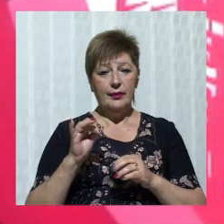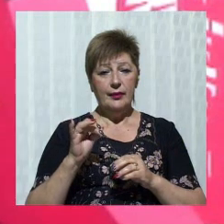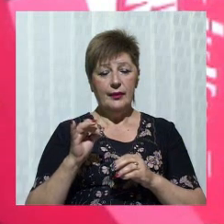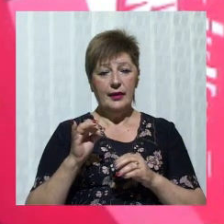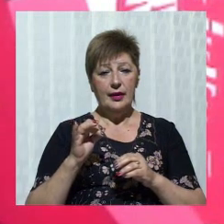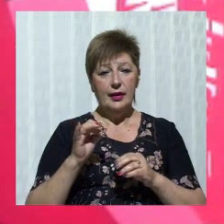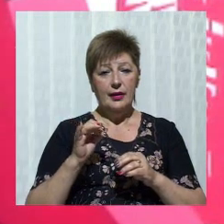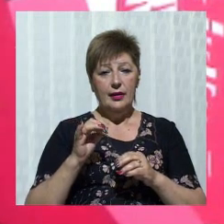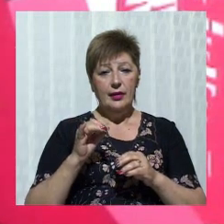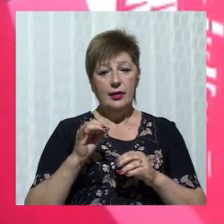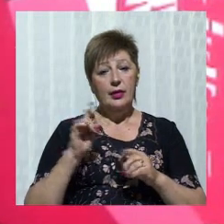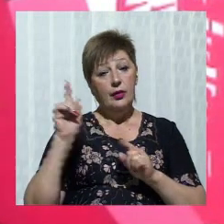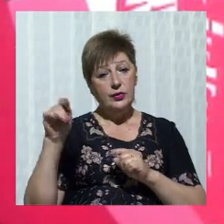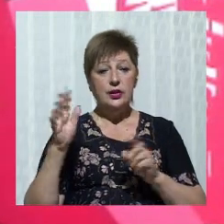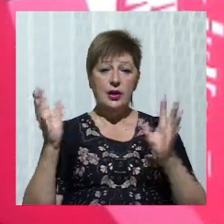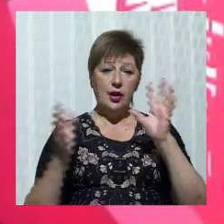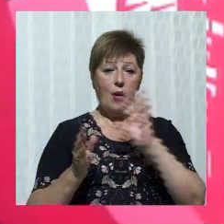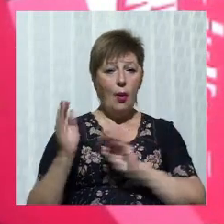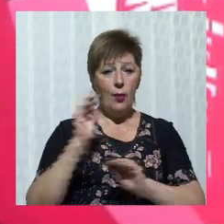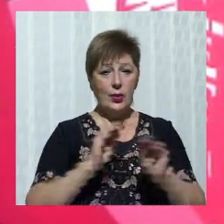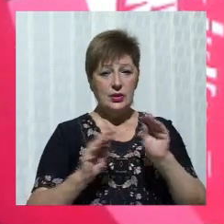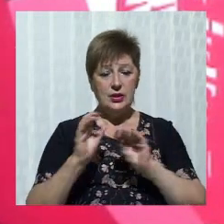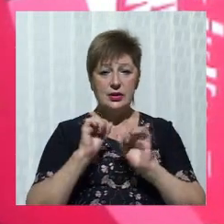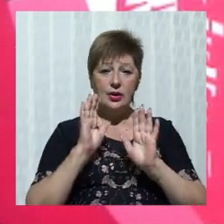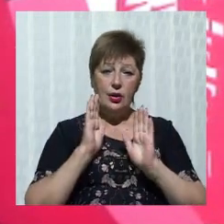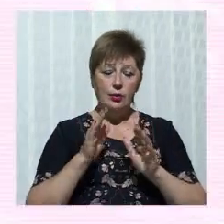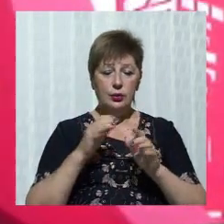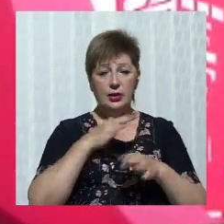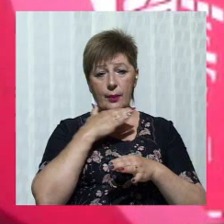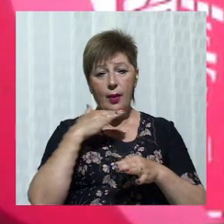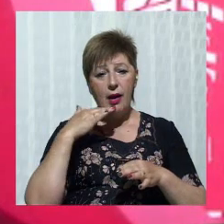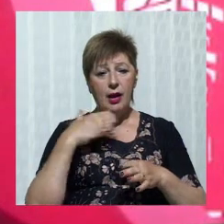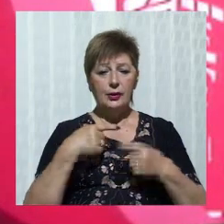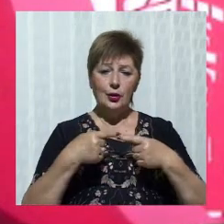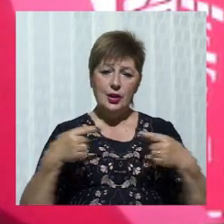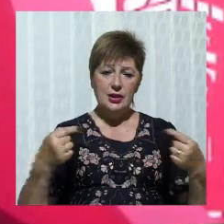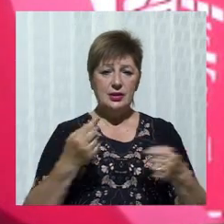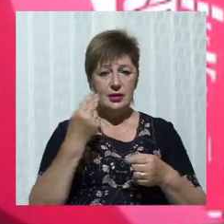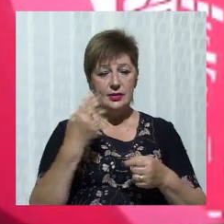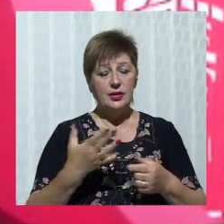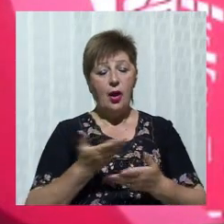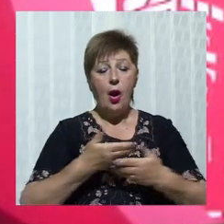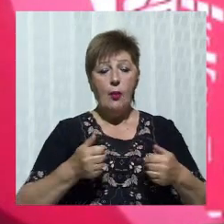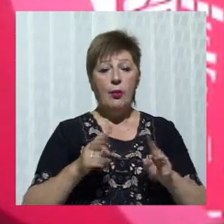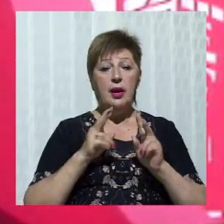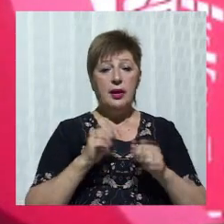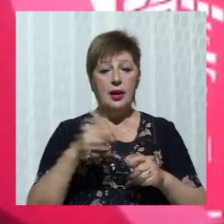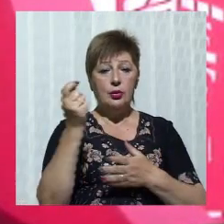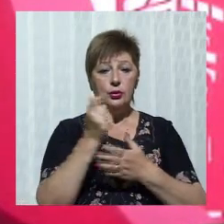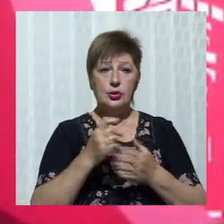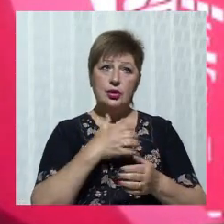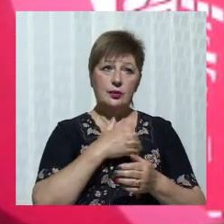декоративному стилі. В тій композиції буде багато різних кольорів. Ми, як художники, хочемо зробити наше місто